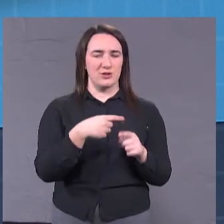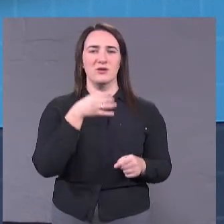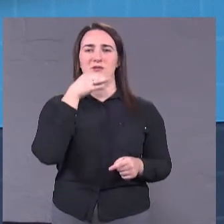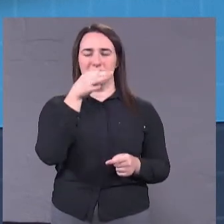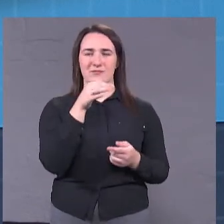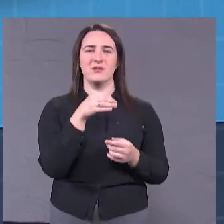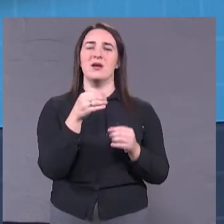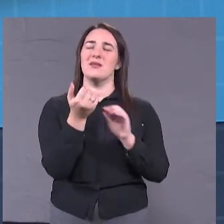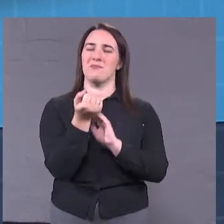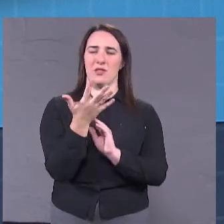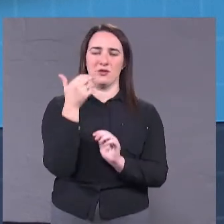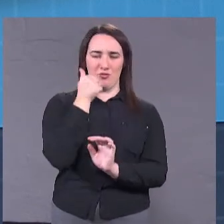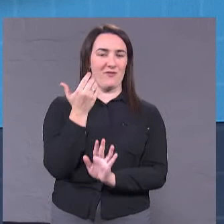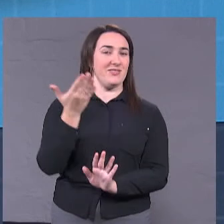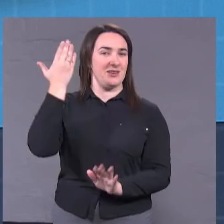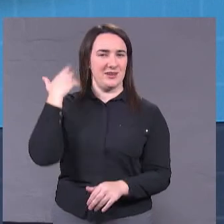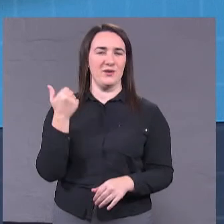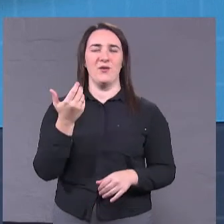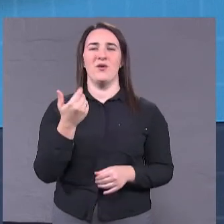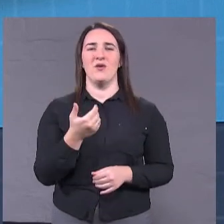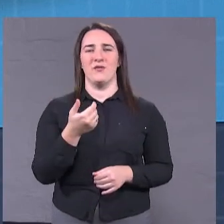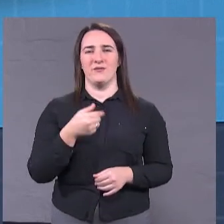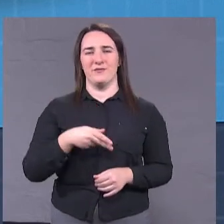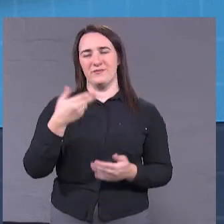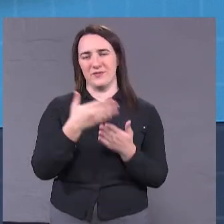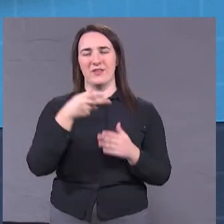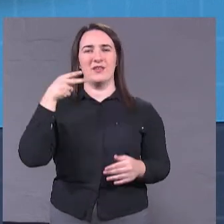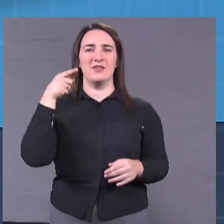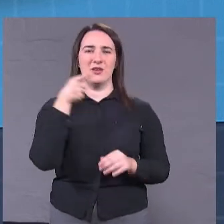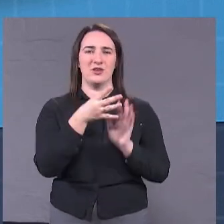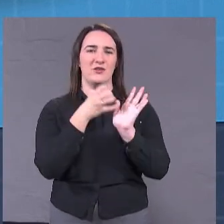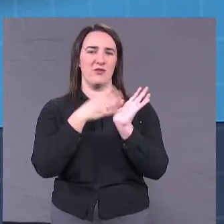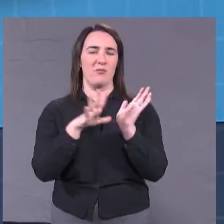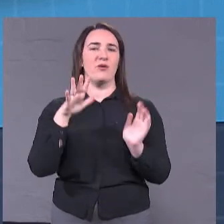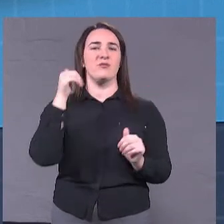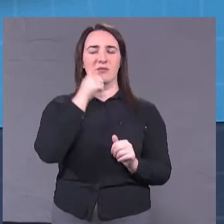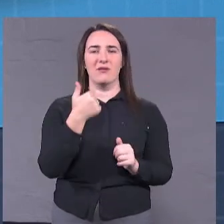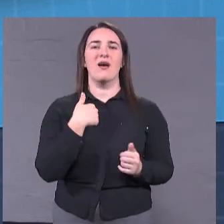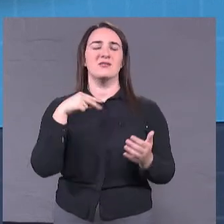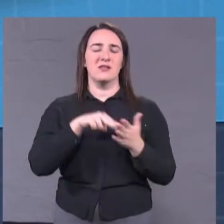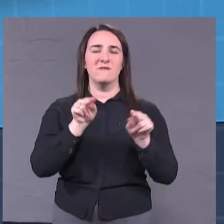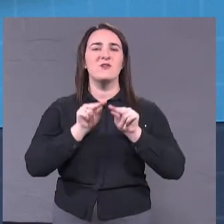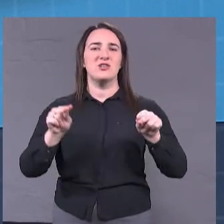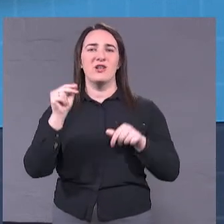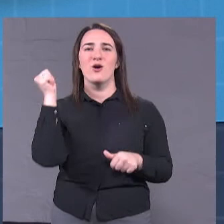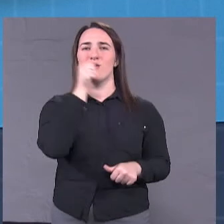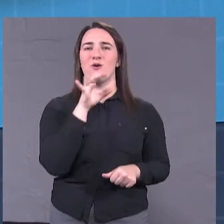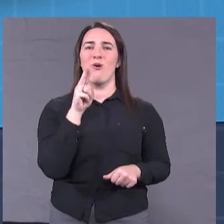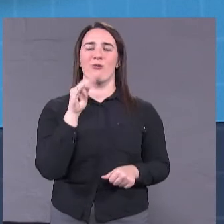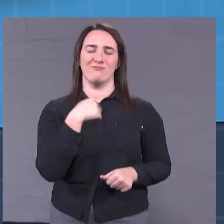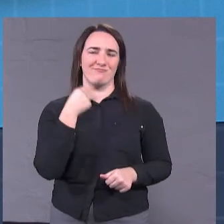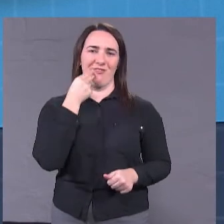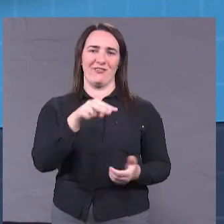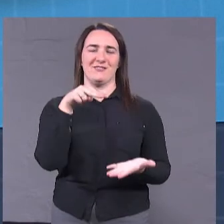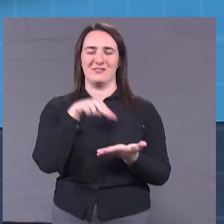15 років. коли-то я в 1995 році став учителем ГОДА. І це 90-е